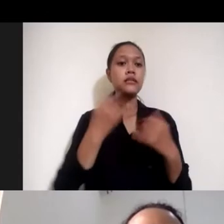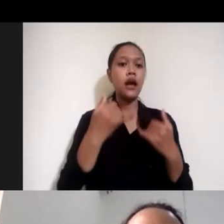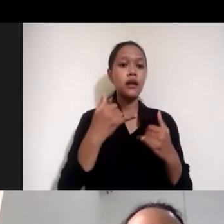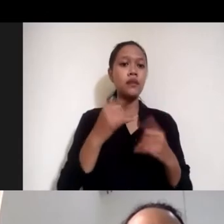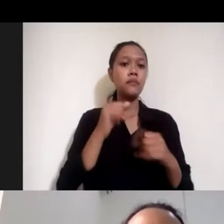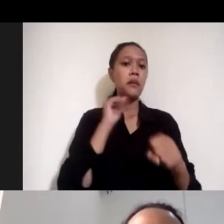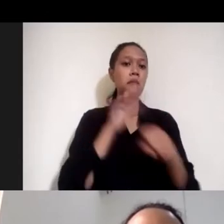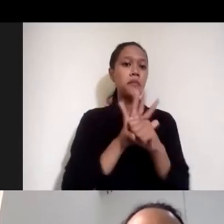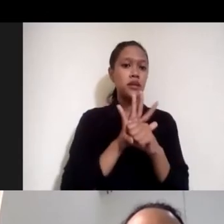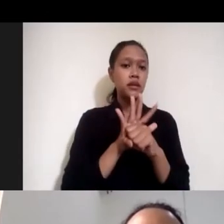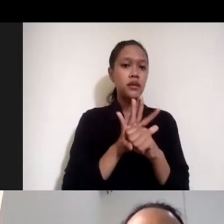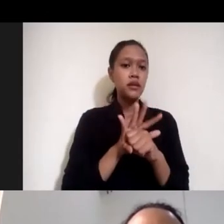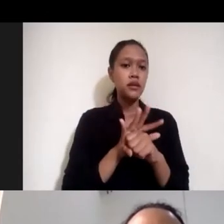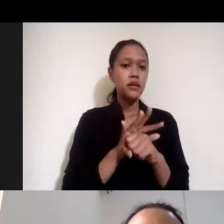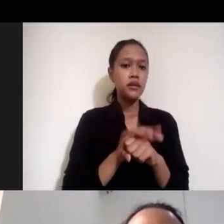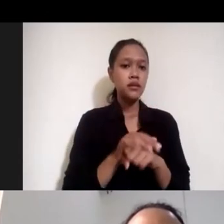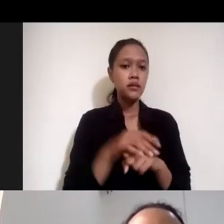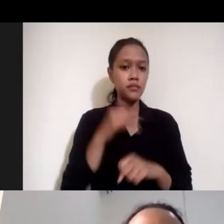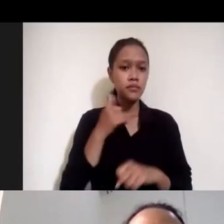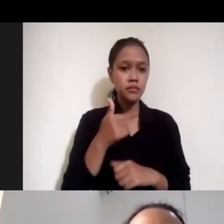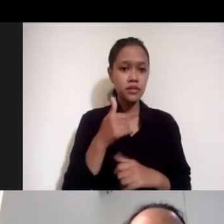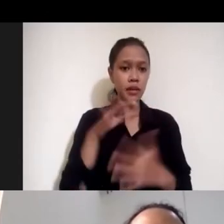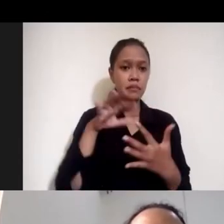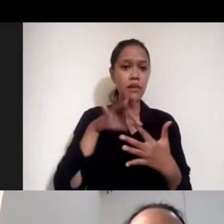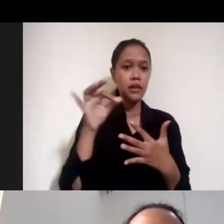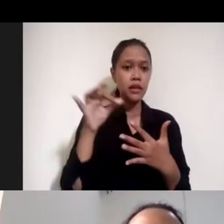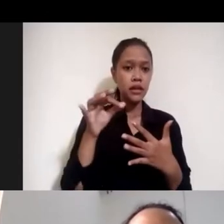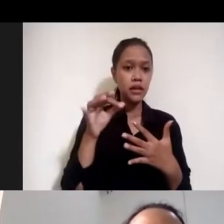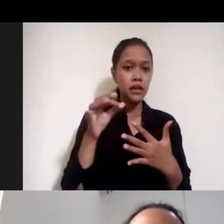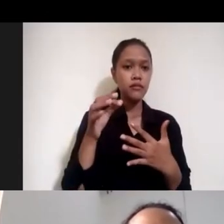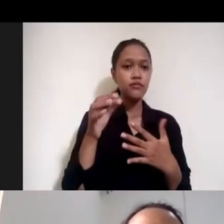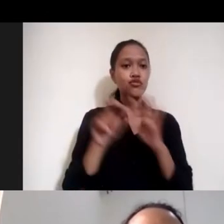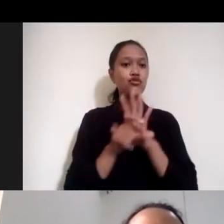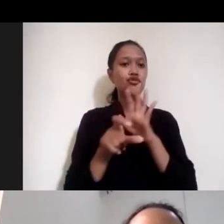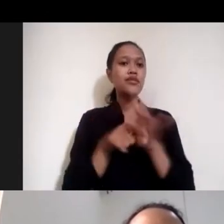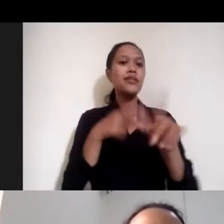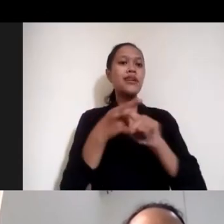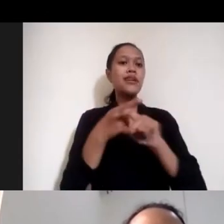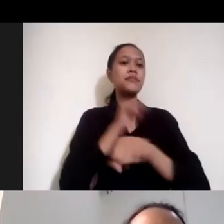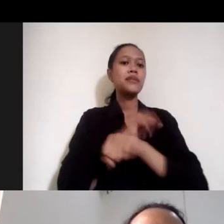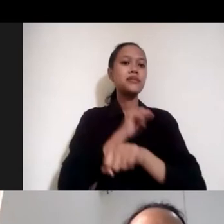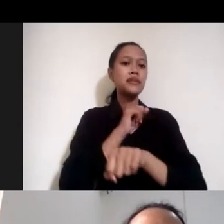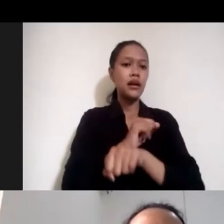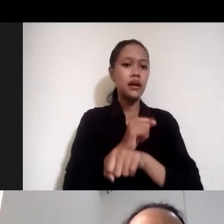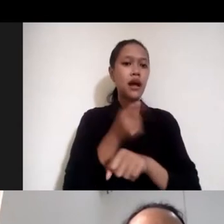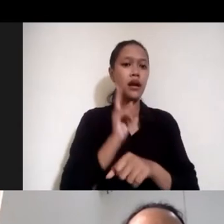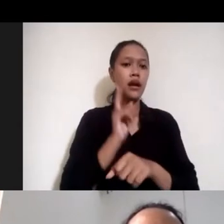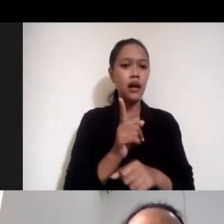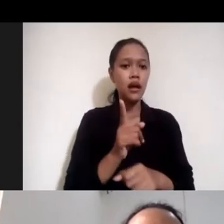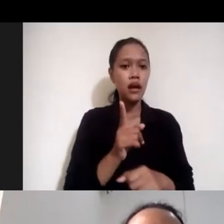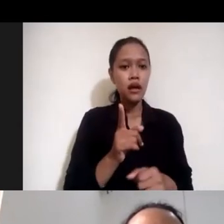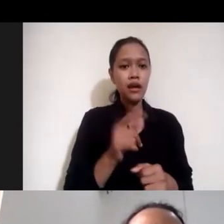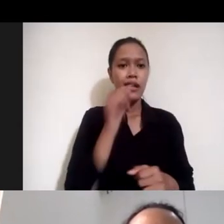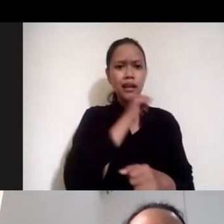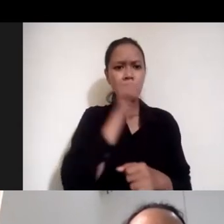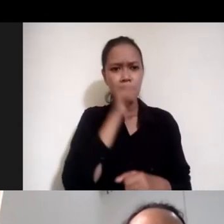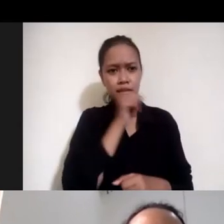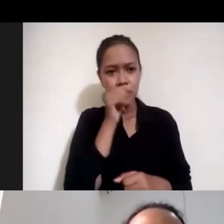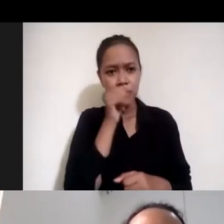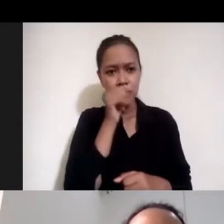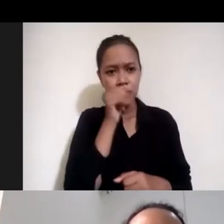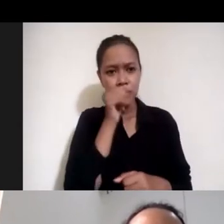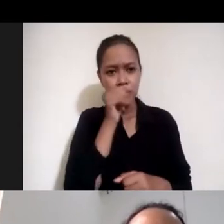bisa selek berdasarkan pekerjaan. transgender itu. Ada yang kemudian ada penyanyi ada yang